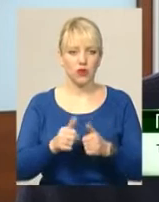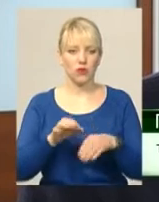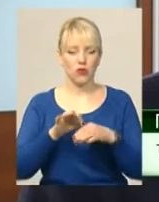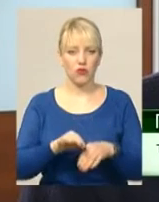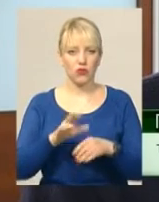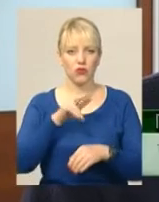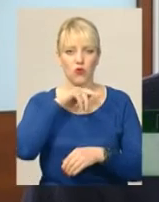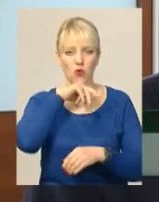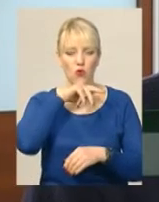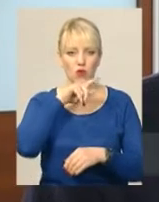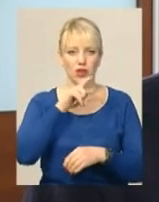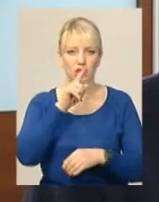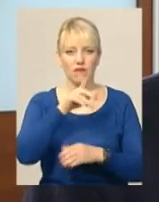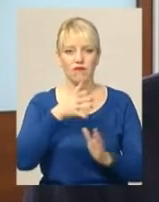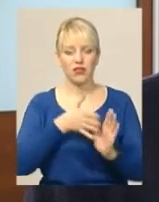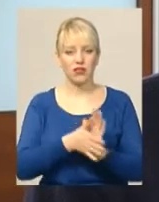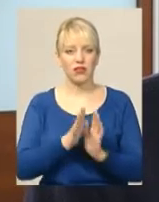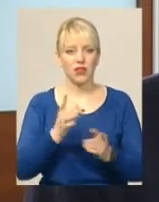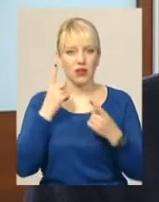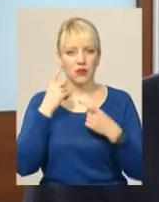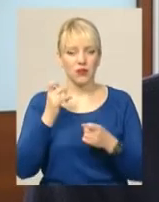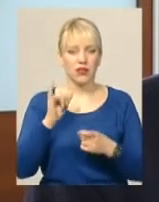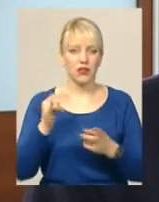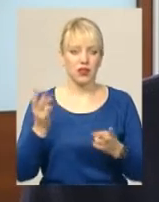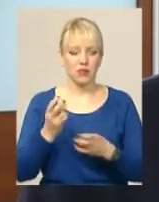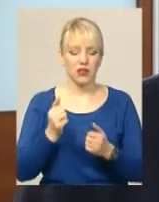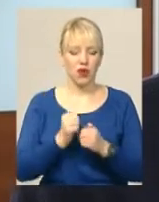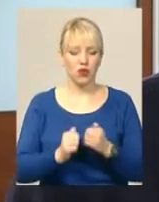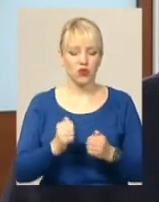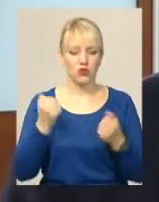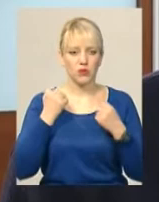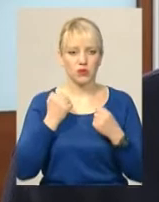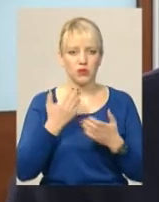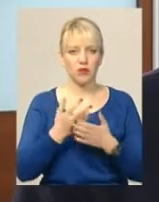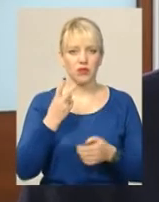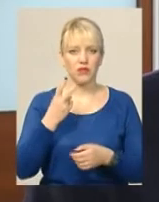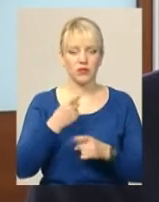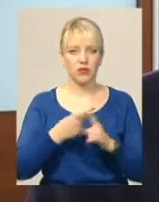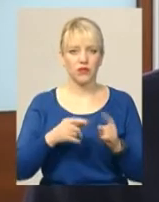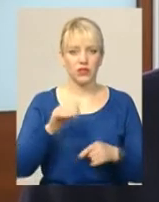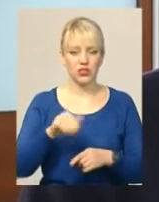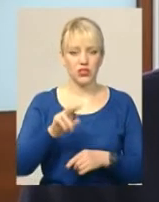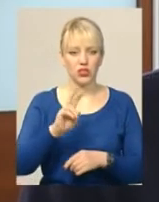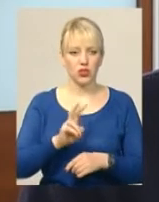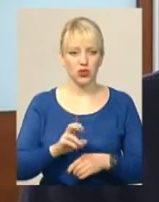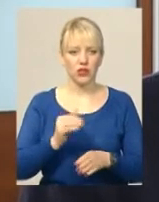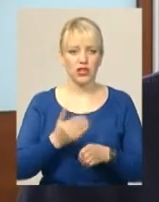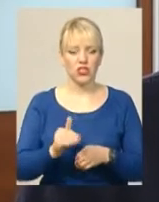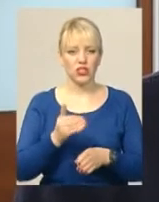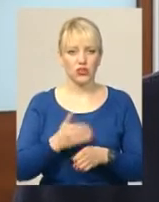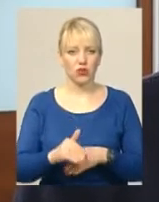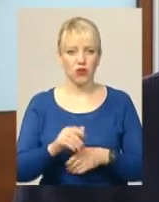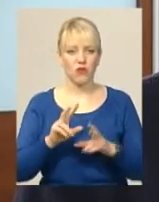Кореї, витрати там будуть чималі, на кожного спортсмена потрібно буде десь біля 2,5 тисяч доларів. Частково